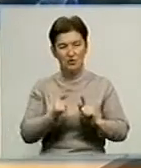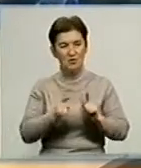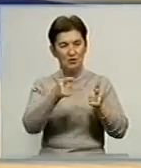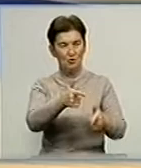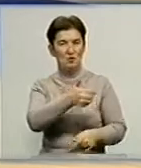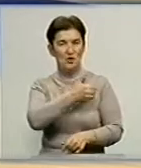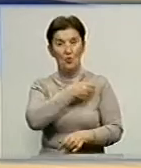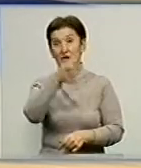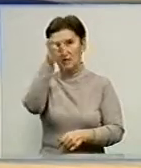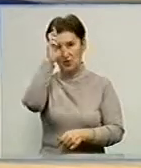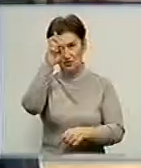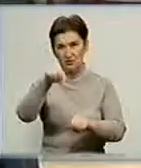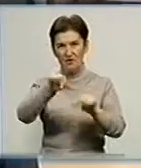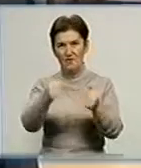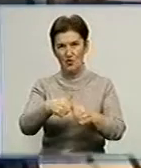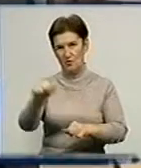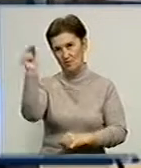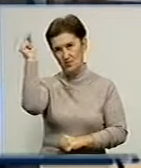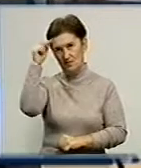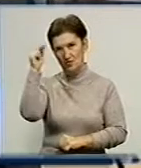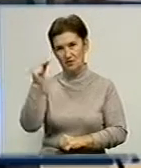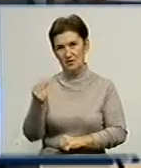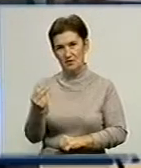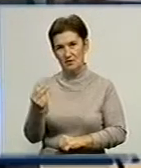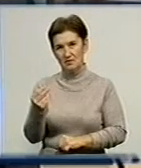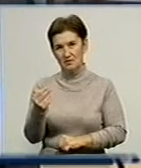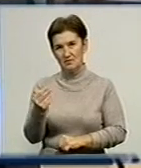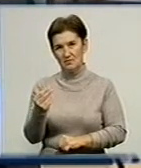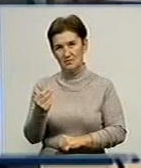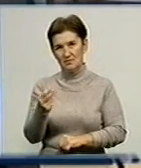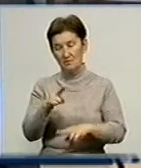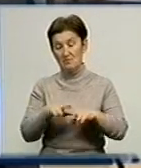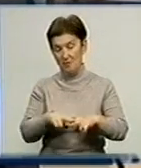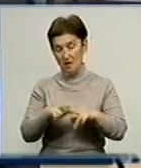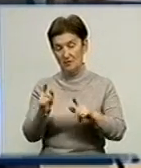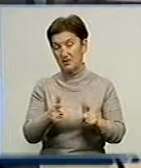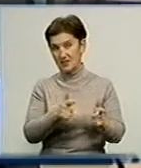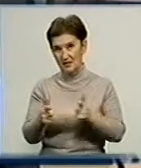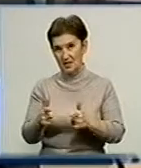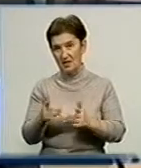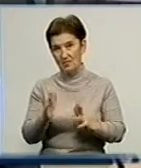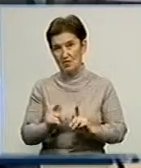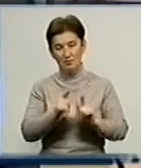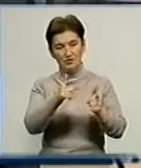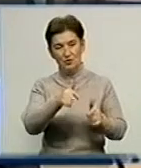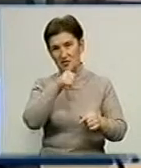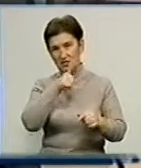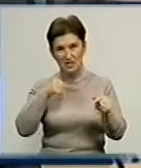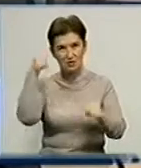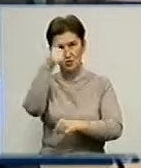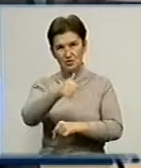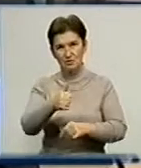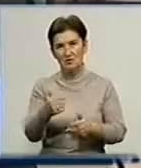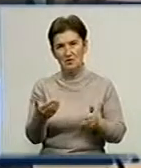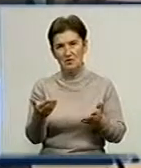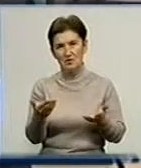хоче на державну форму навчання. Думаю, поступати, паспорт зробили. На наступний рік вдруг поступати, думаю,